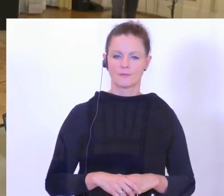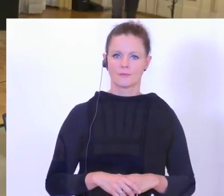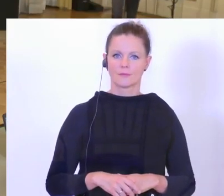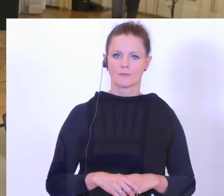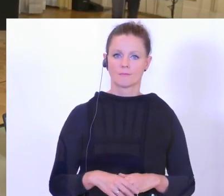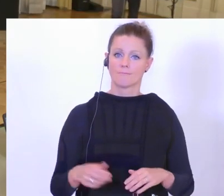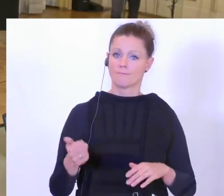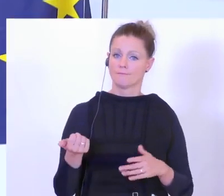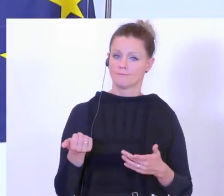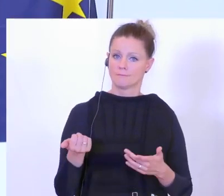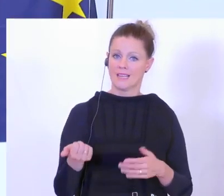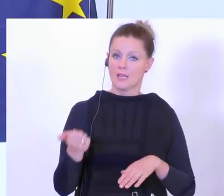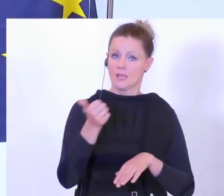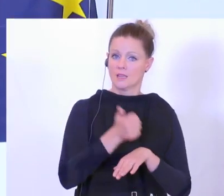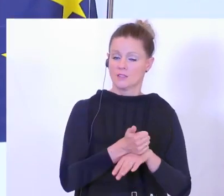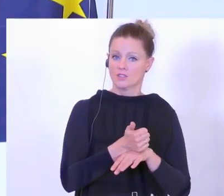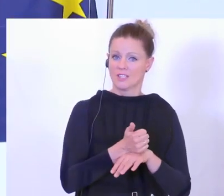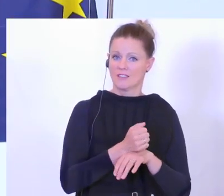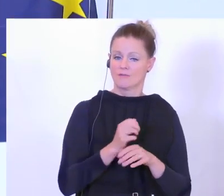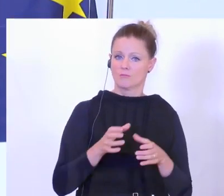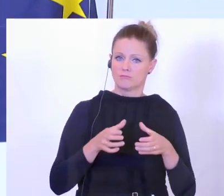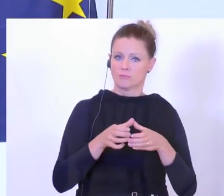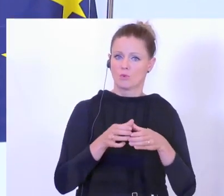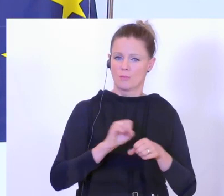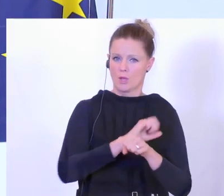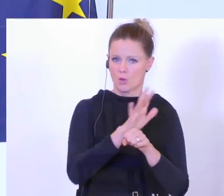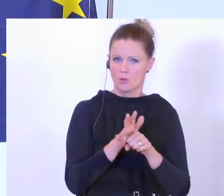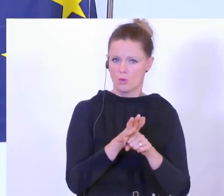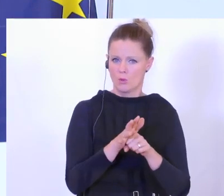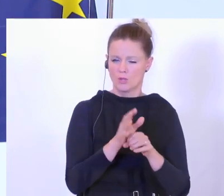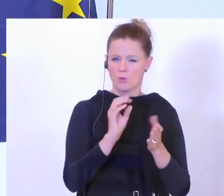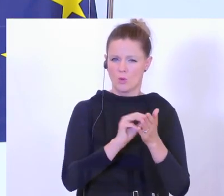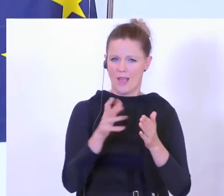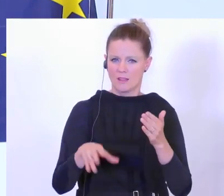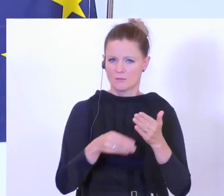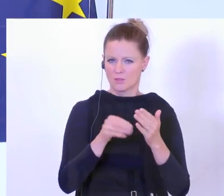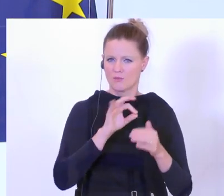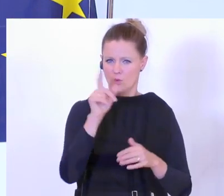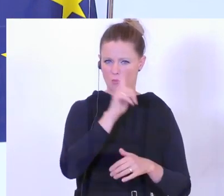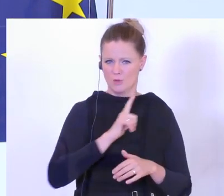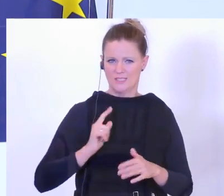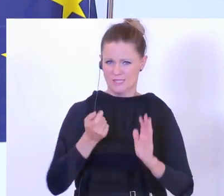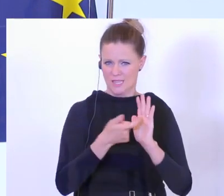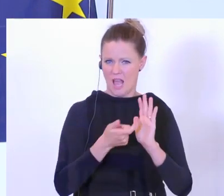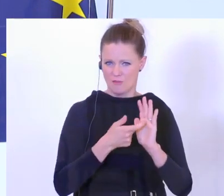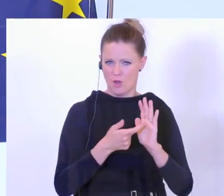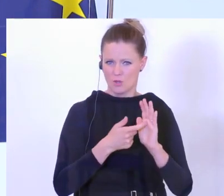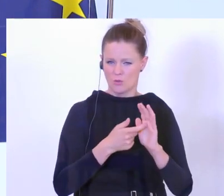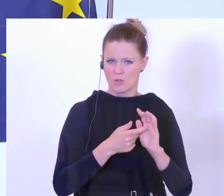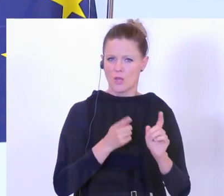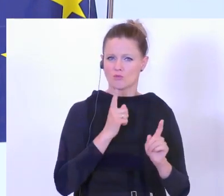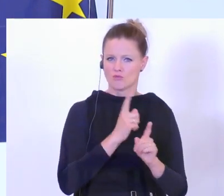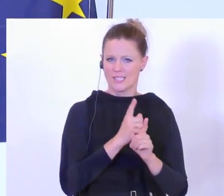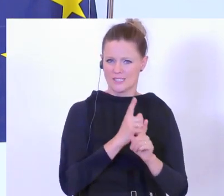bis Anfang April hinein, darf ich nur eines ergänzen für die Polizisten diese Anforderung bei diesem Tracing.